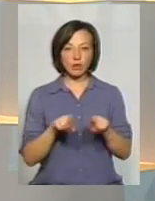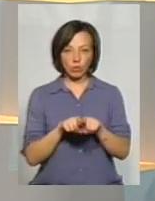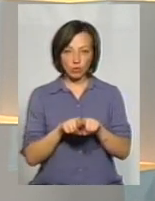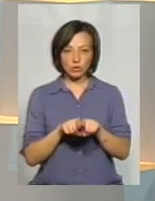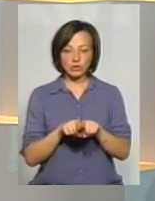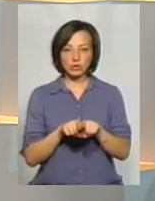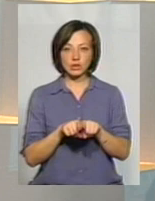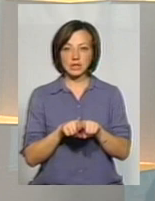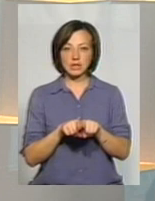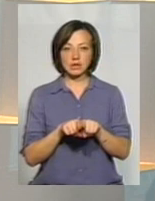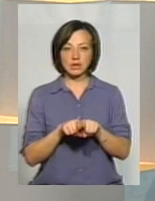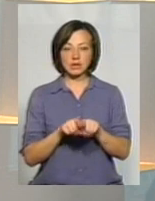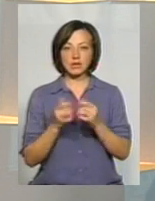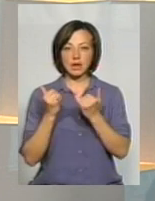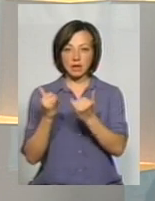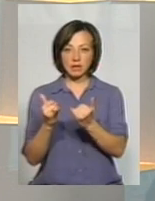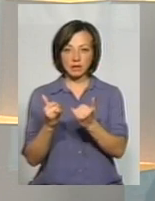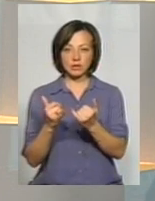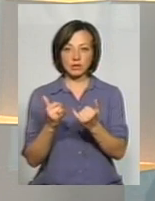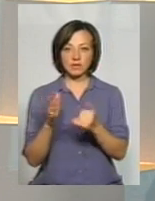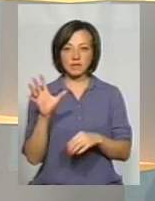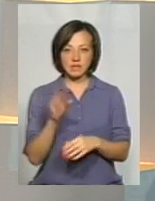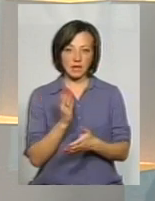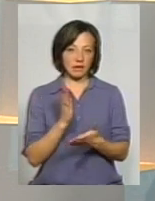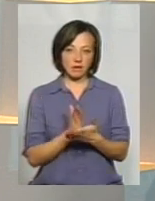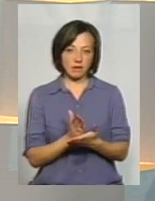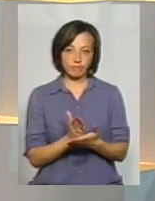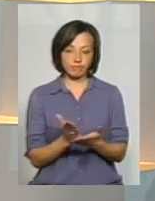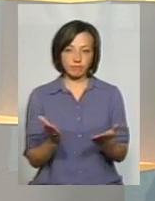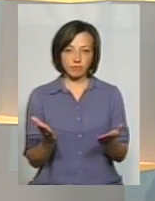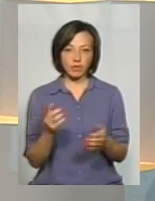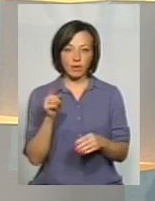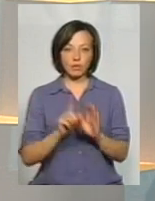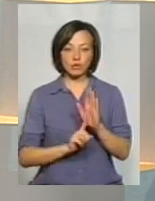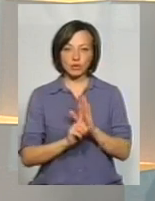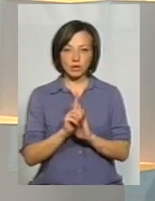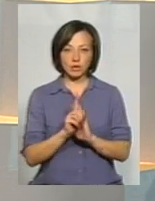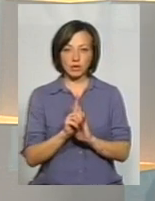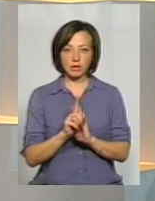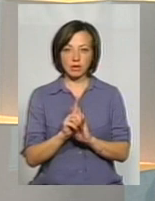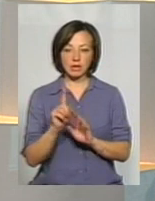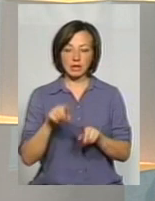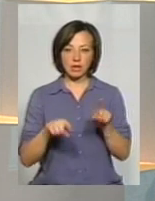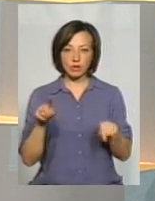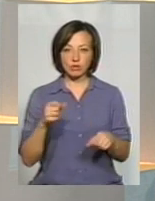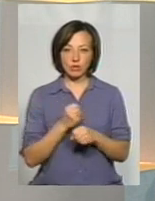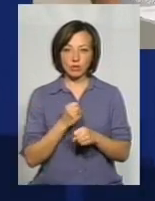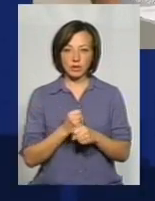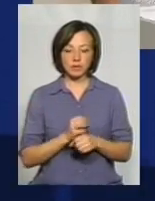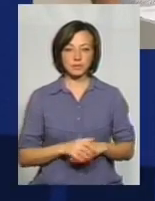сьогодні все є. Вони, до речі, там вже почали дещо